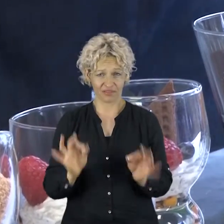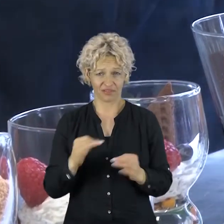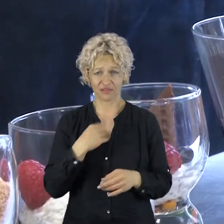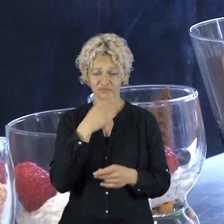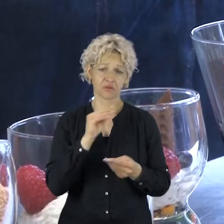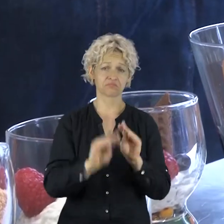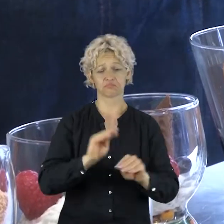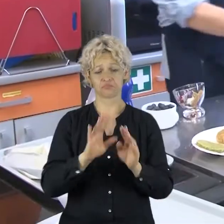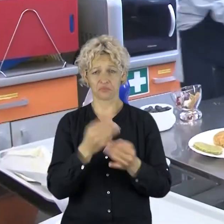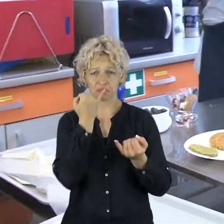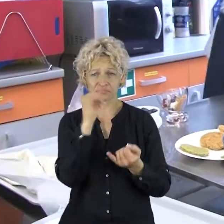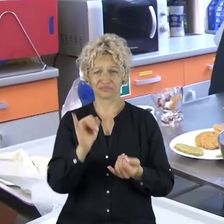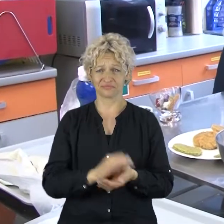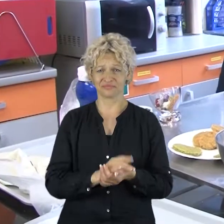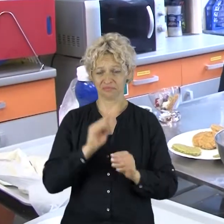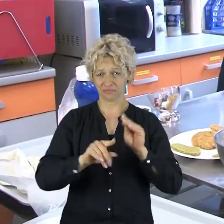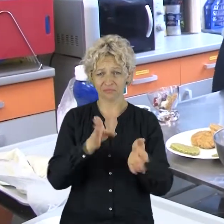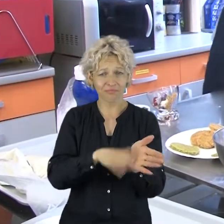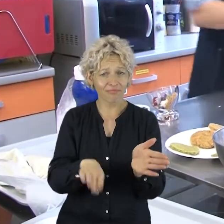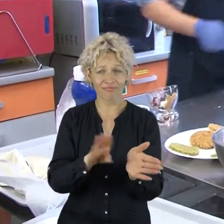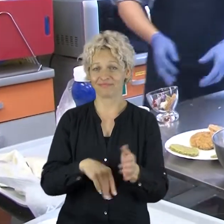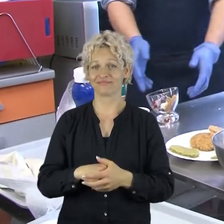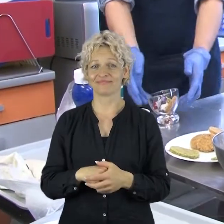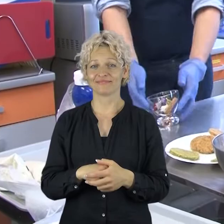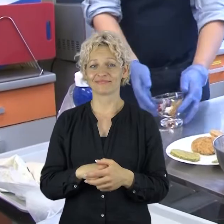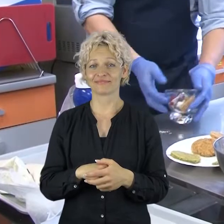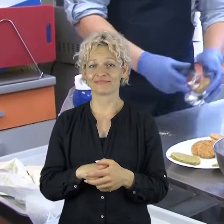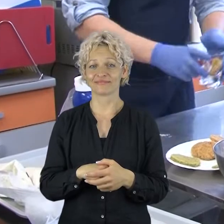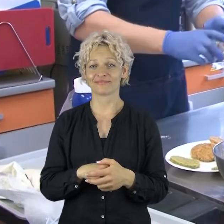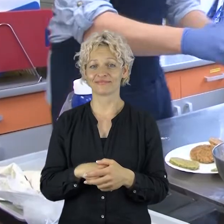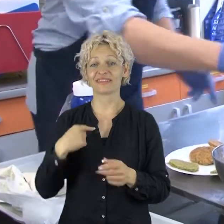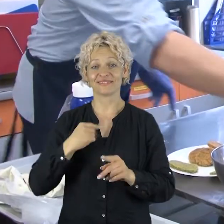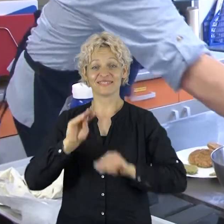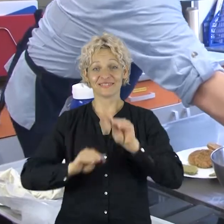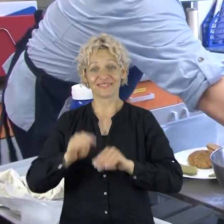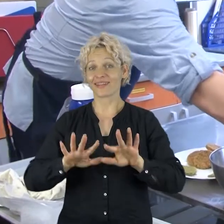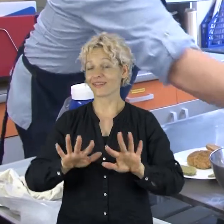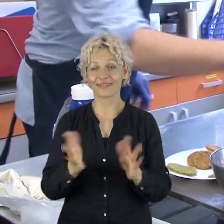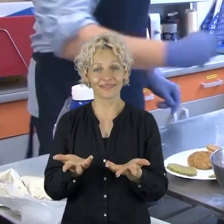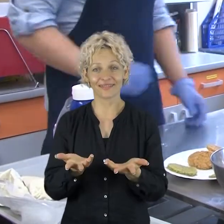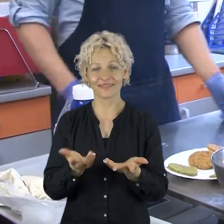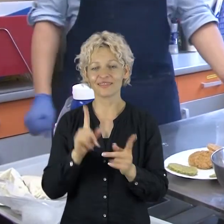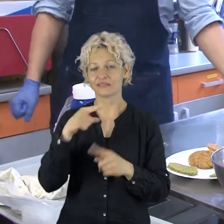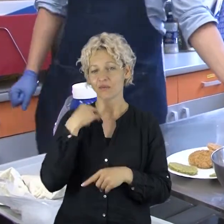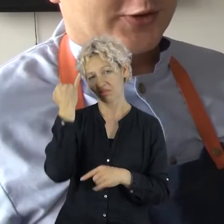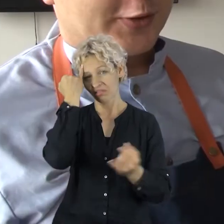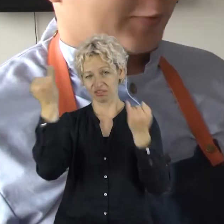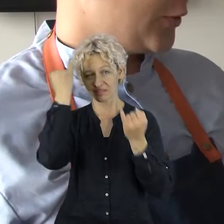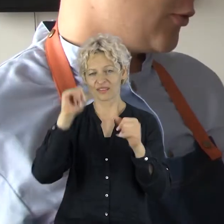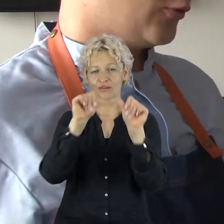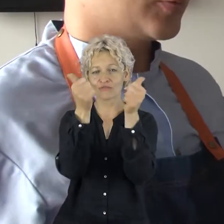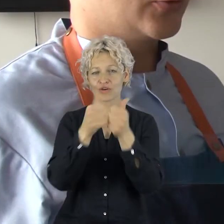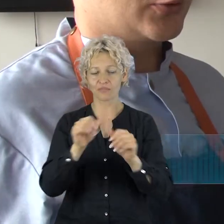nesudėtingą kreminio sūrio desertą su čia sieklomis. Ką būtent sukūrėjau čia, tai buvo spranto, kas atsidrėjau šiuo Lietuvą